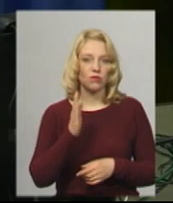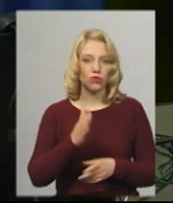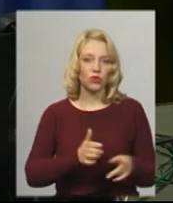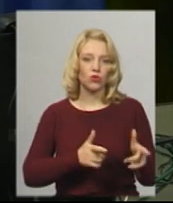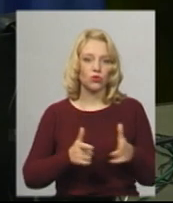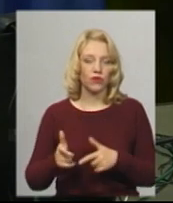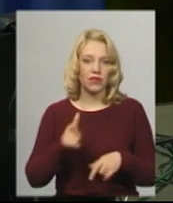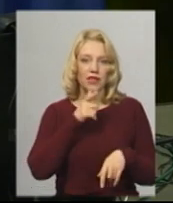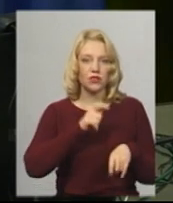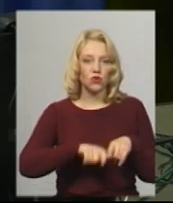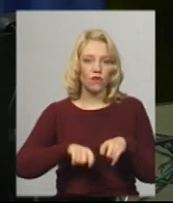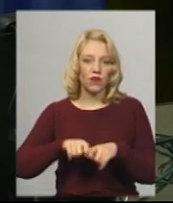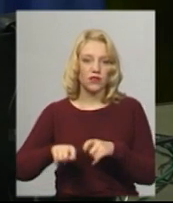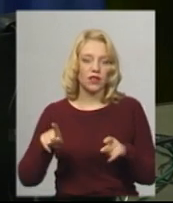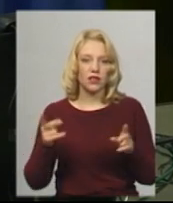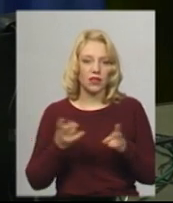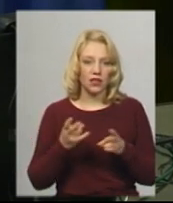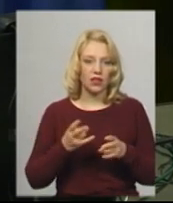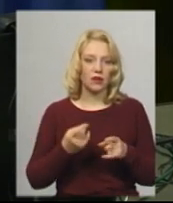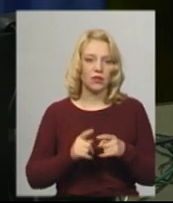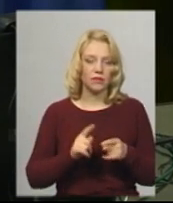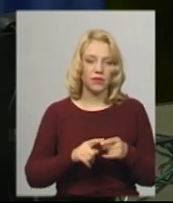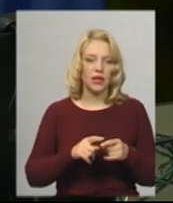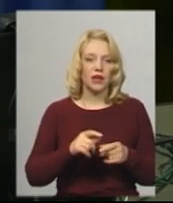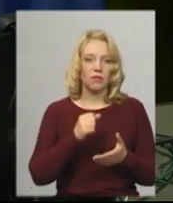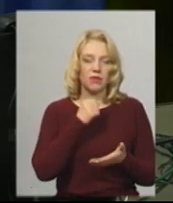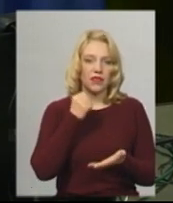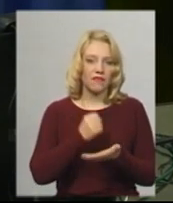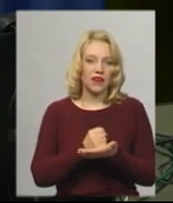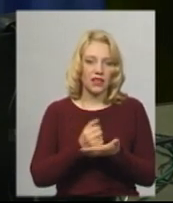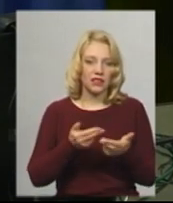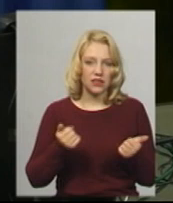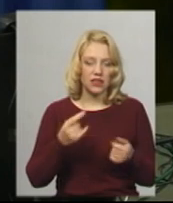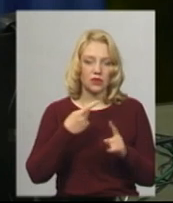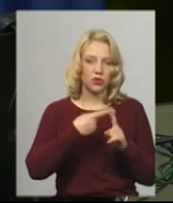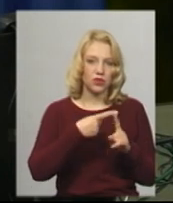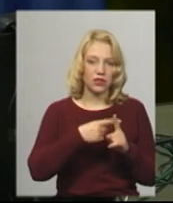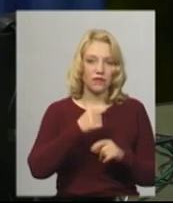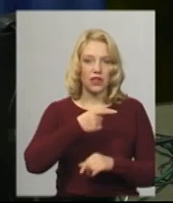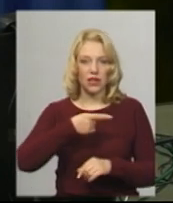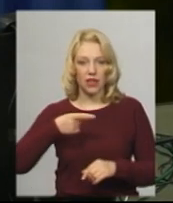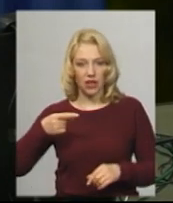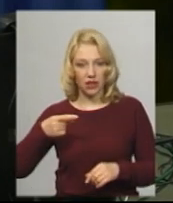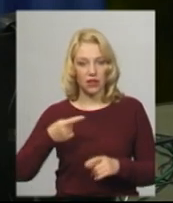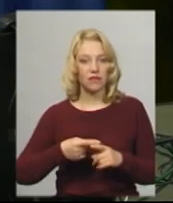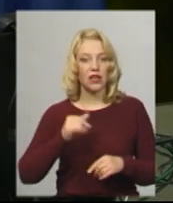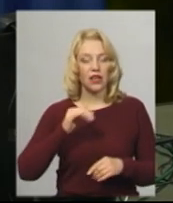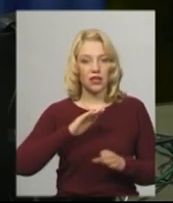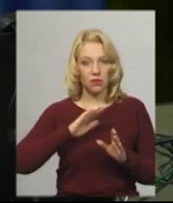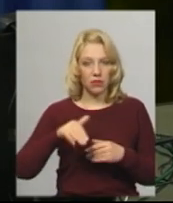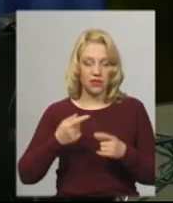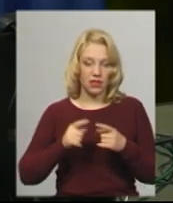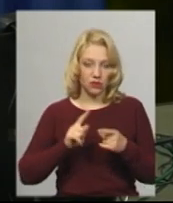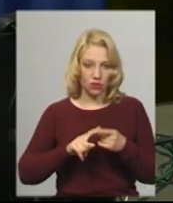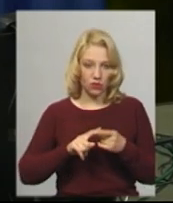тестувати, бо треба пройти тести, треба верифікувати, підтвердити і позитивні, і негативні. Ну, і після верифікації